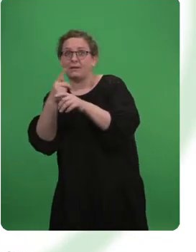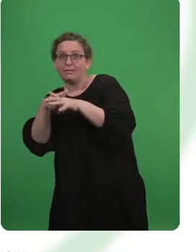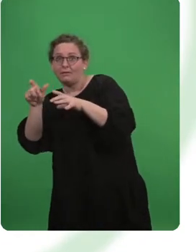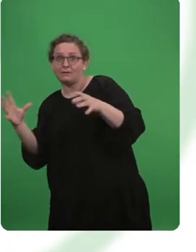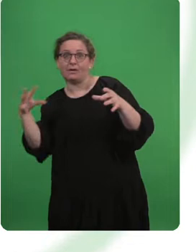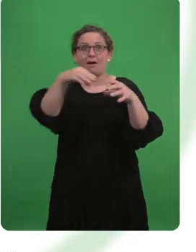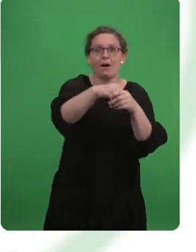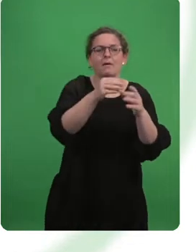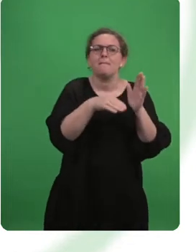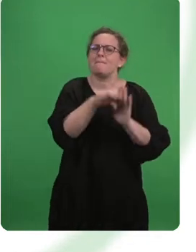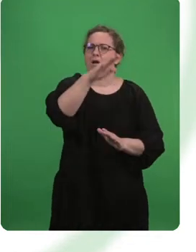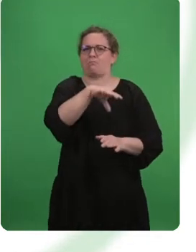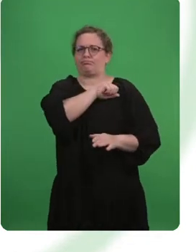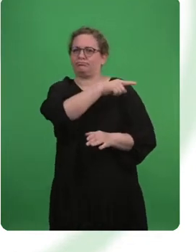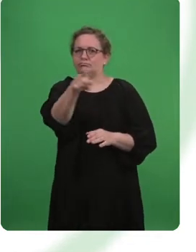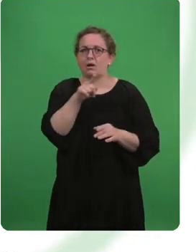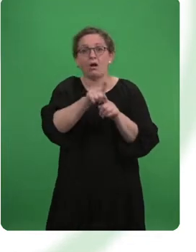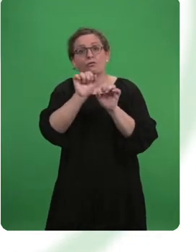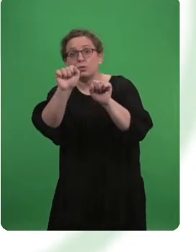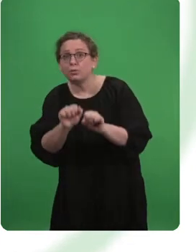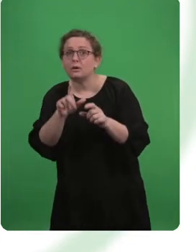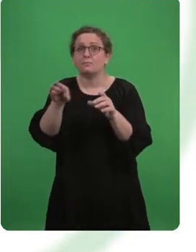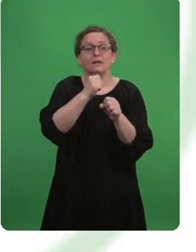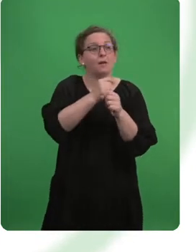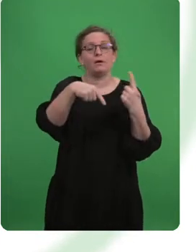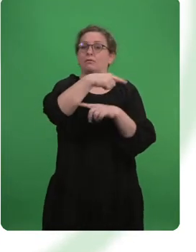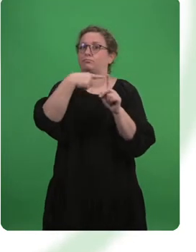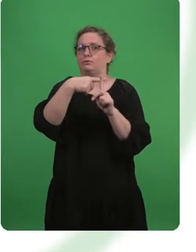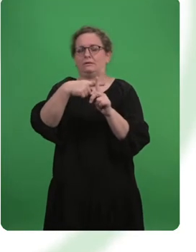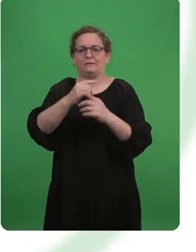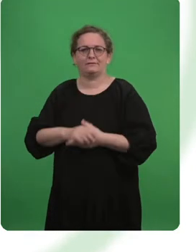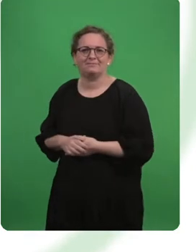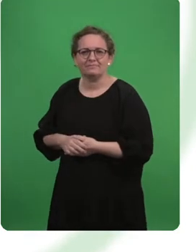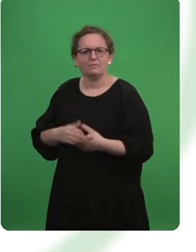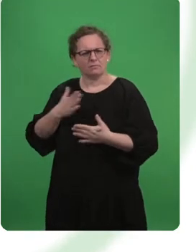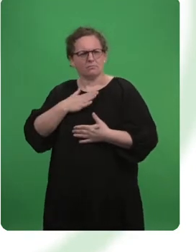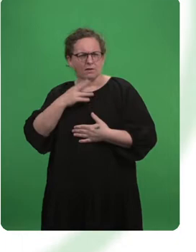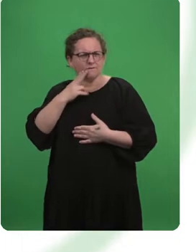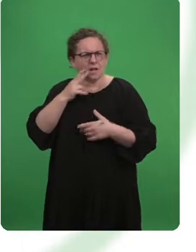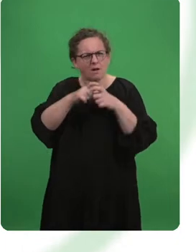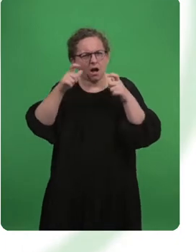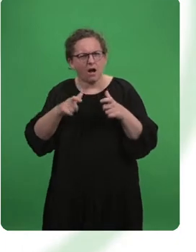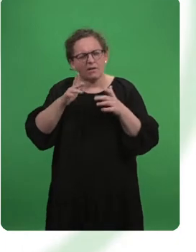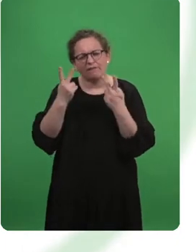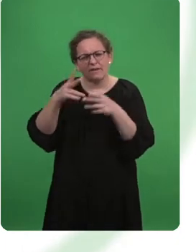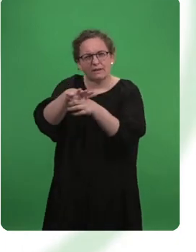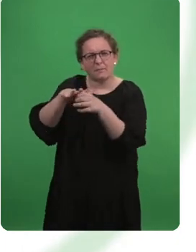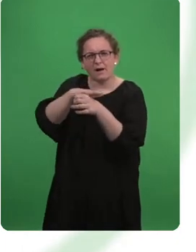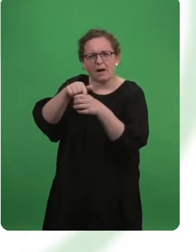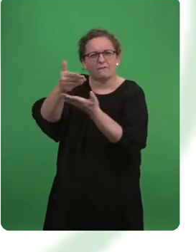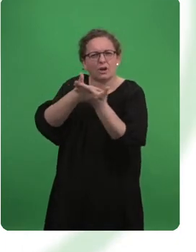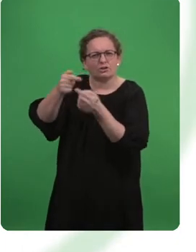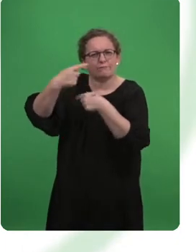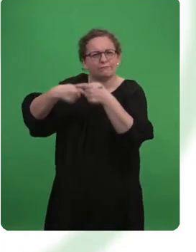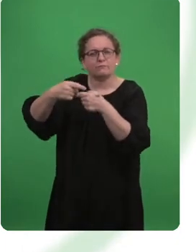Behinderung haben, noch erfolgreicher und es kommt auch bei den Kunden und bei den Mitarbeitern wirklich sehr gut an. Für uns ist der wirtschaftliche Mehrwert des